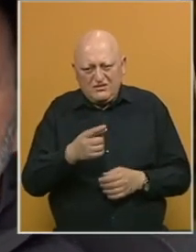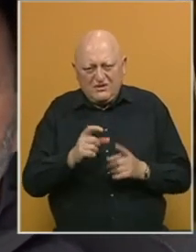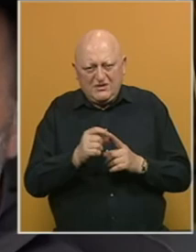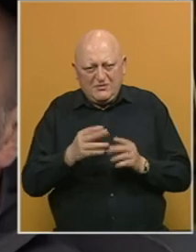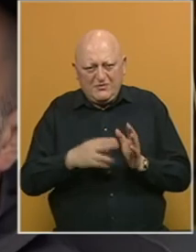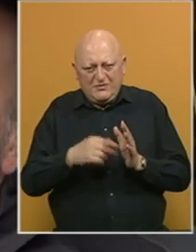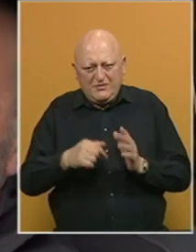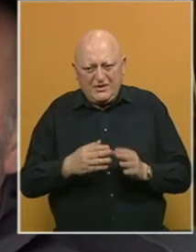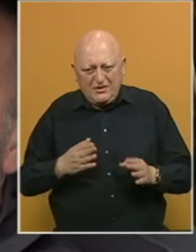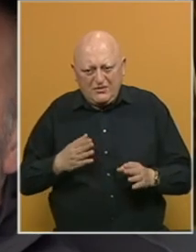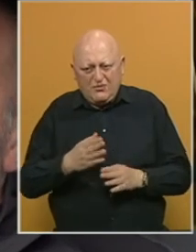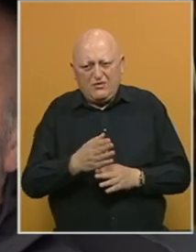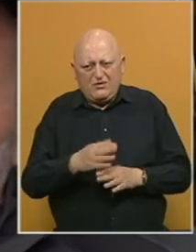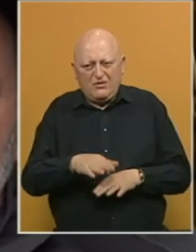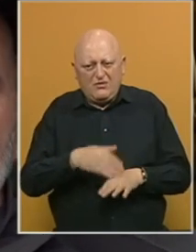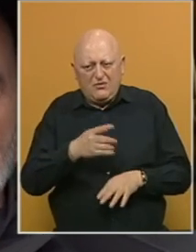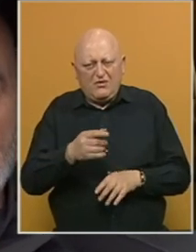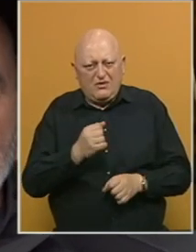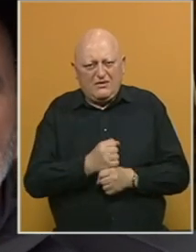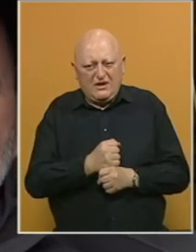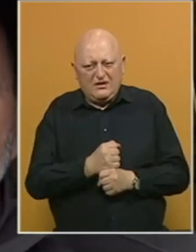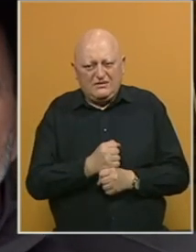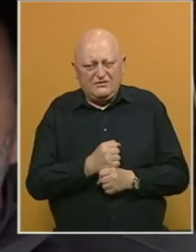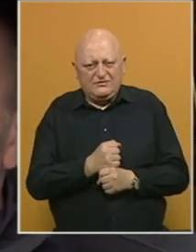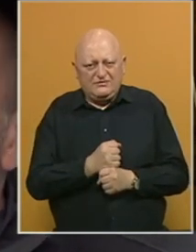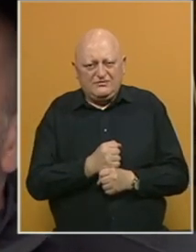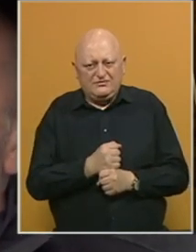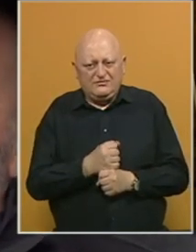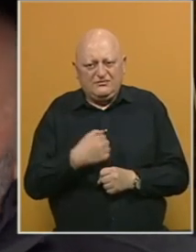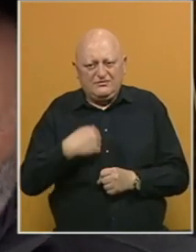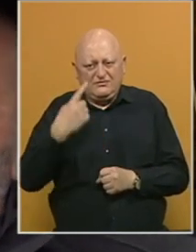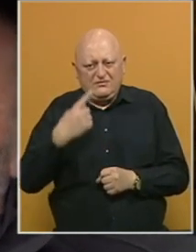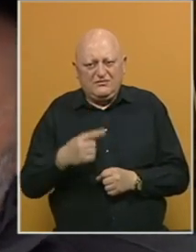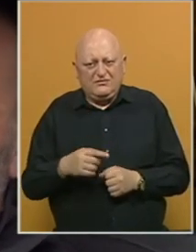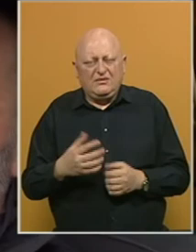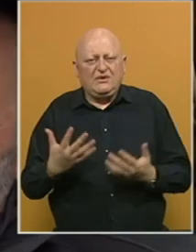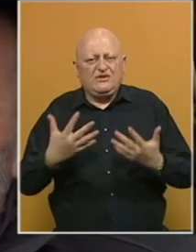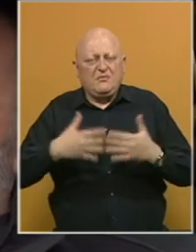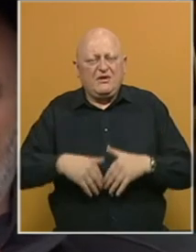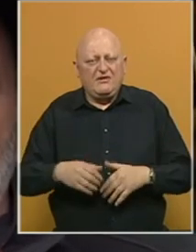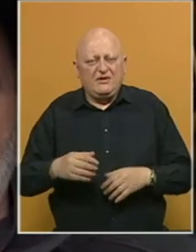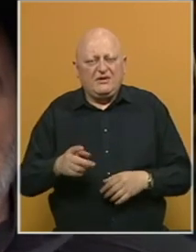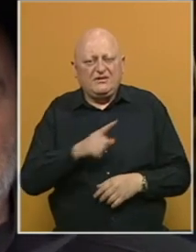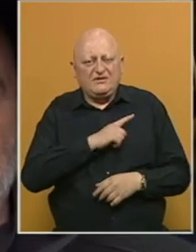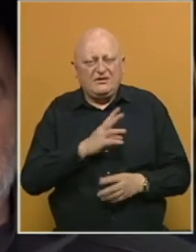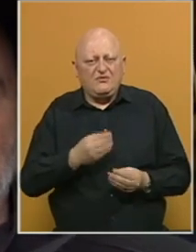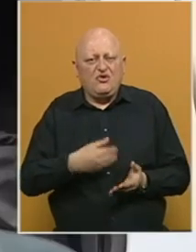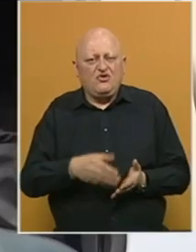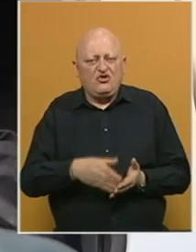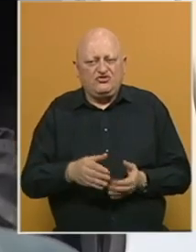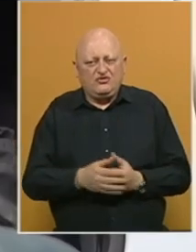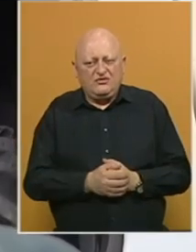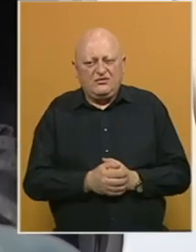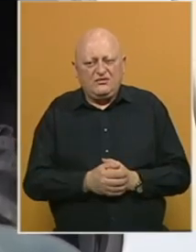probiti i tek onda poče to gore ove radove. Mislim da će privreda stradati i puno će troško izazati.